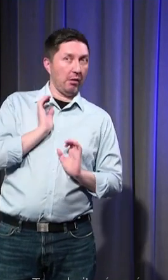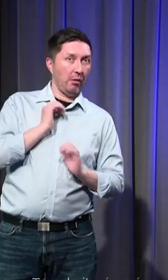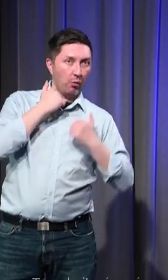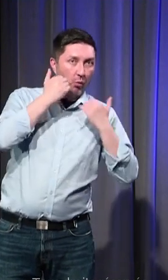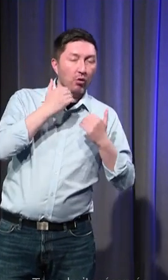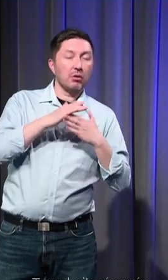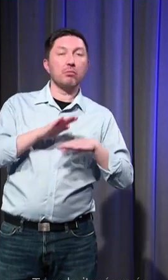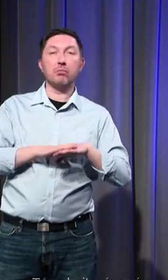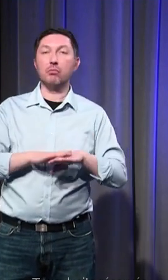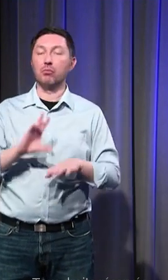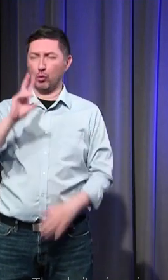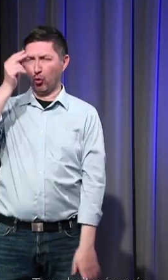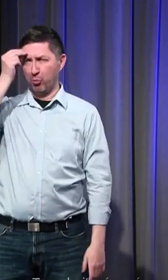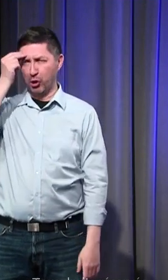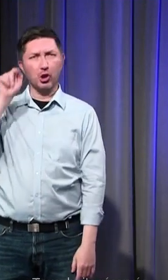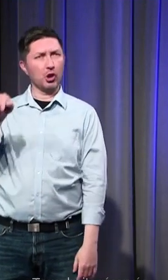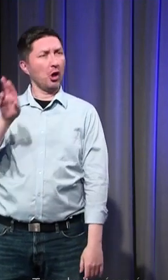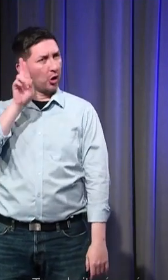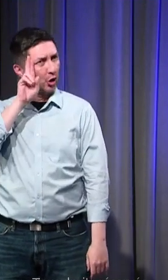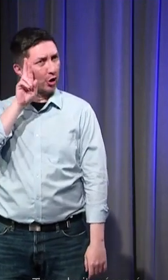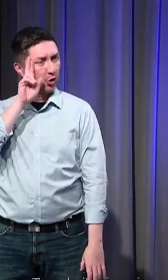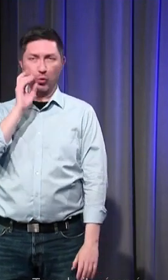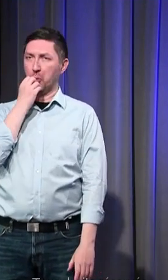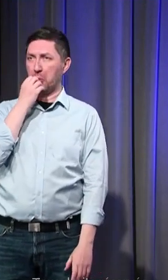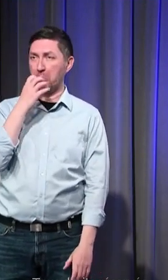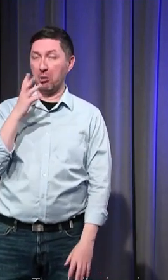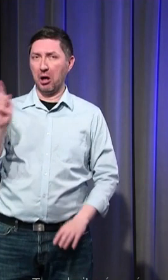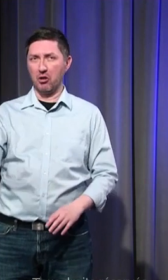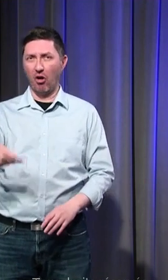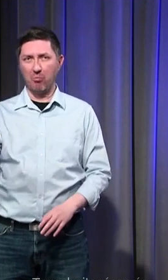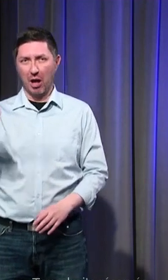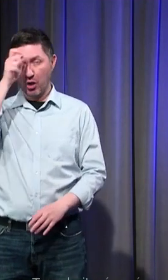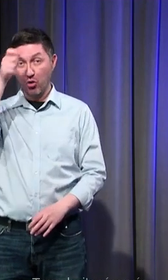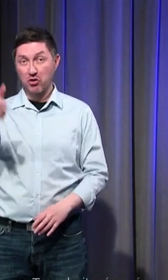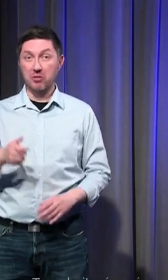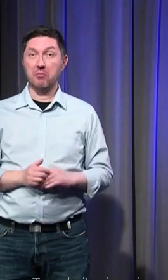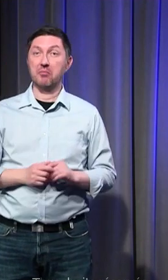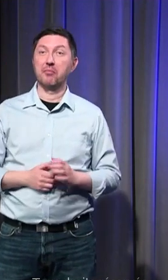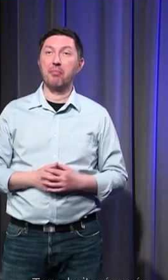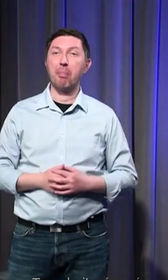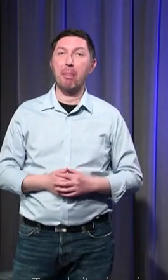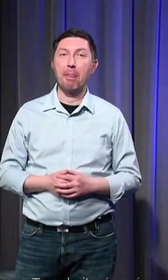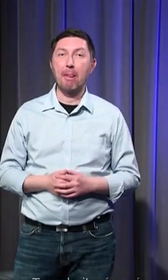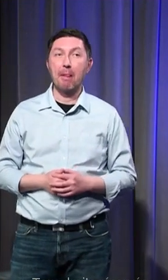et c'est elle qui était dans le bon comportement mais ça oui on essaye même de soigner mais